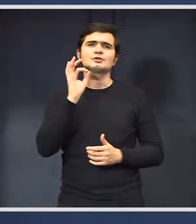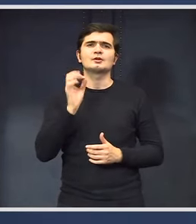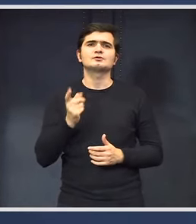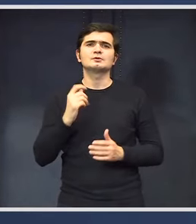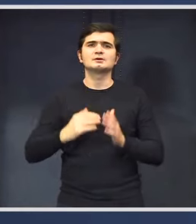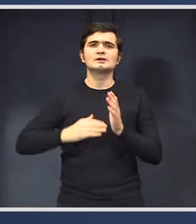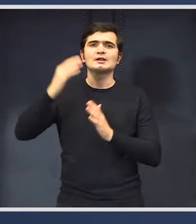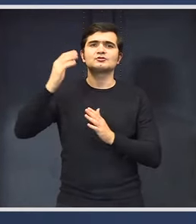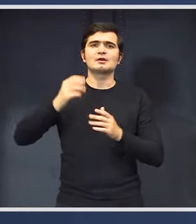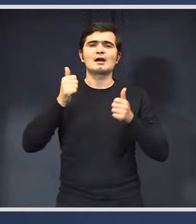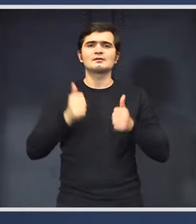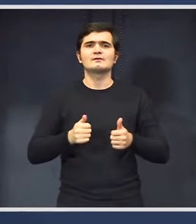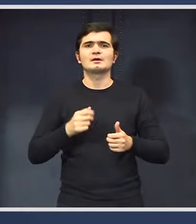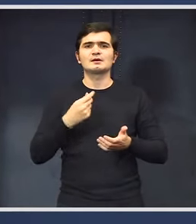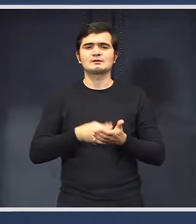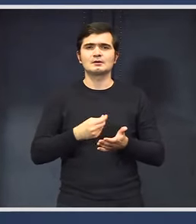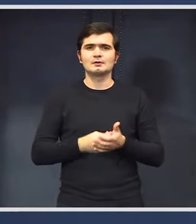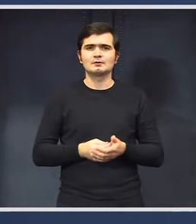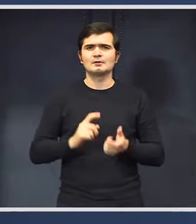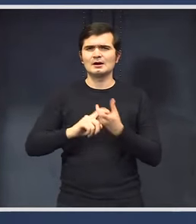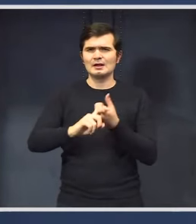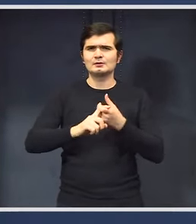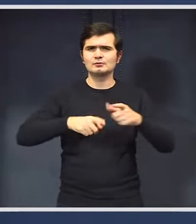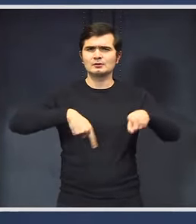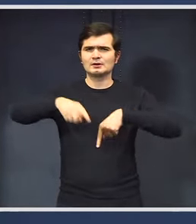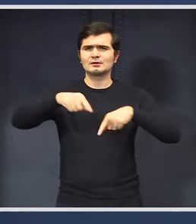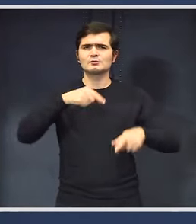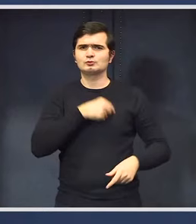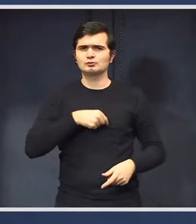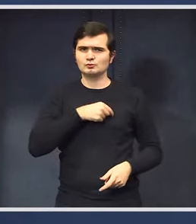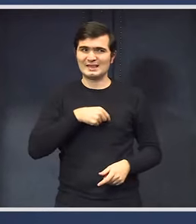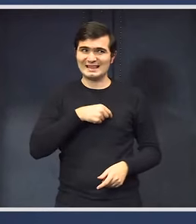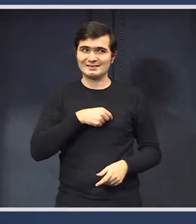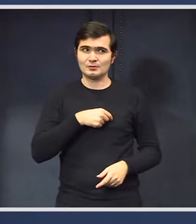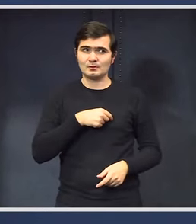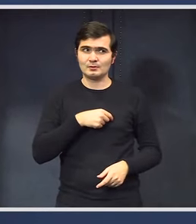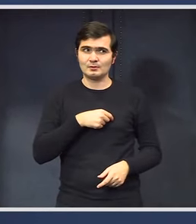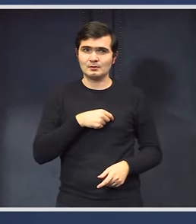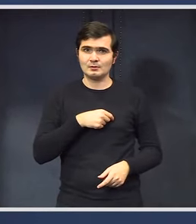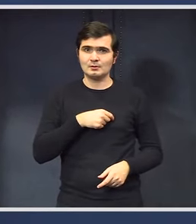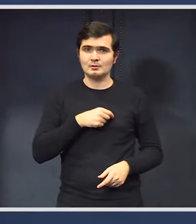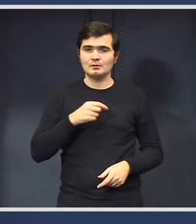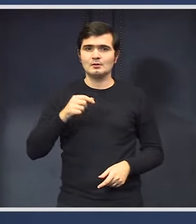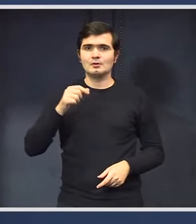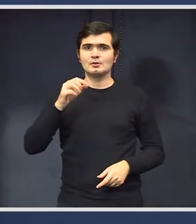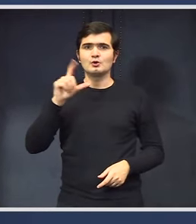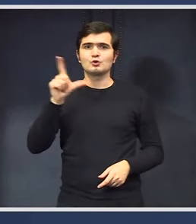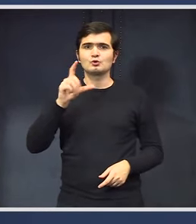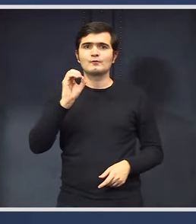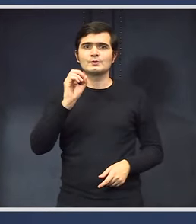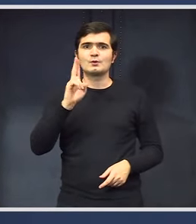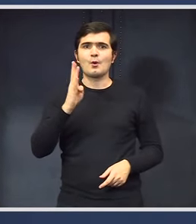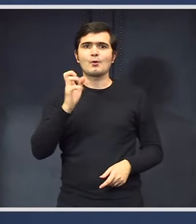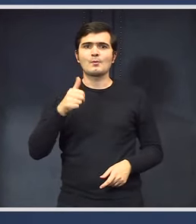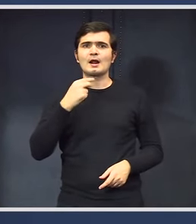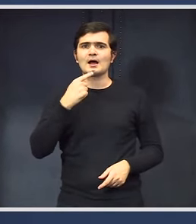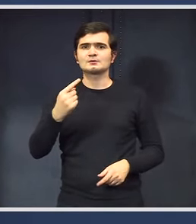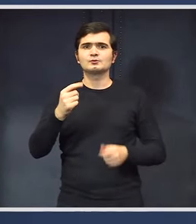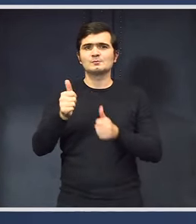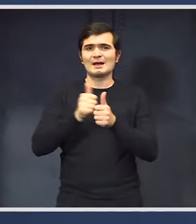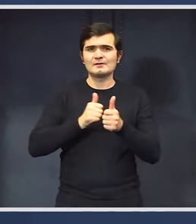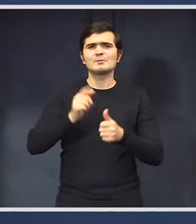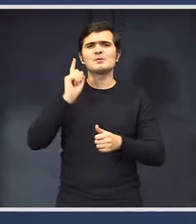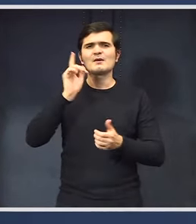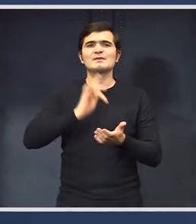a salării mediu. În privința transportului studenților pe calea ferată, Ludovic Orban spunea ceva mai devreme că vor fi totuși